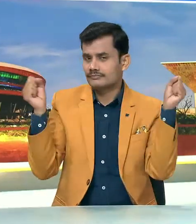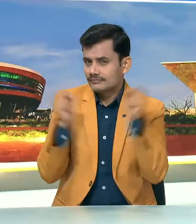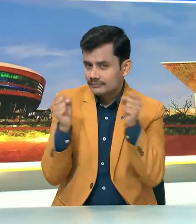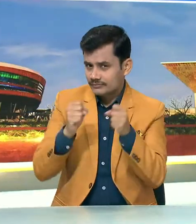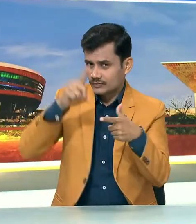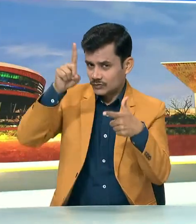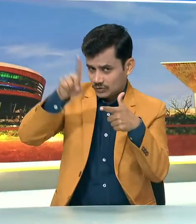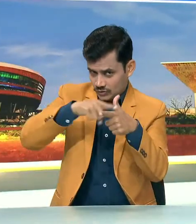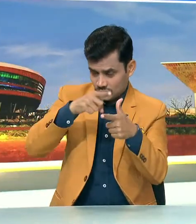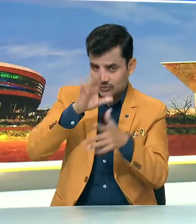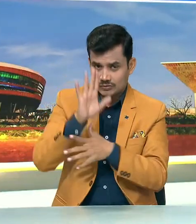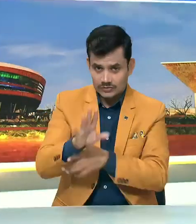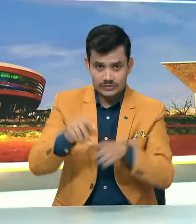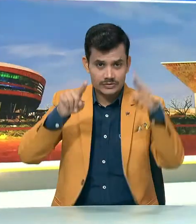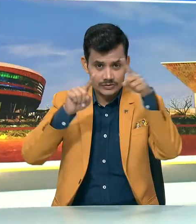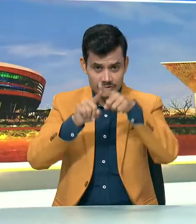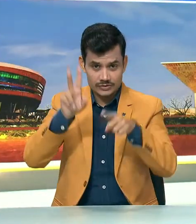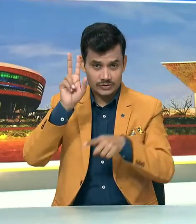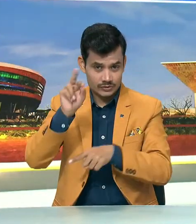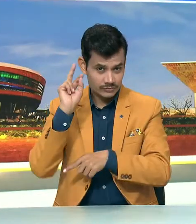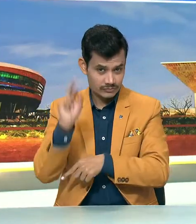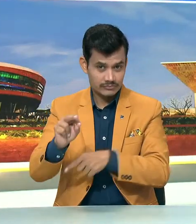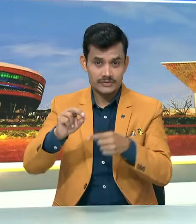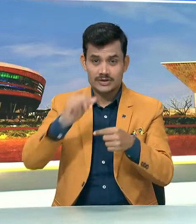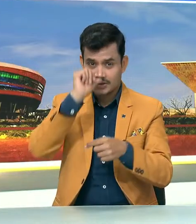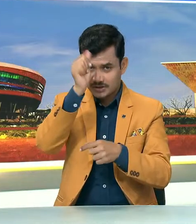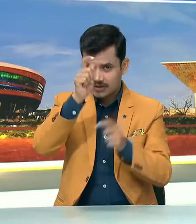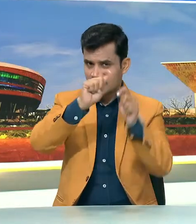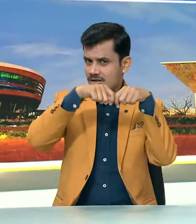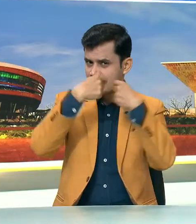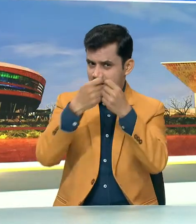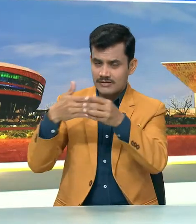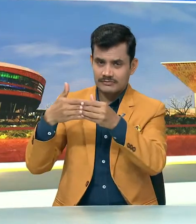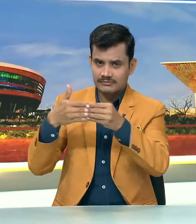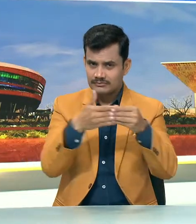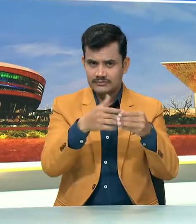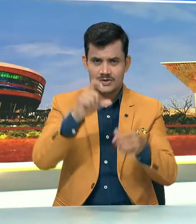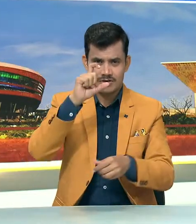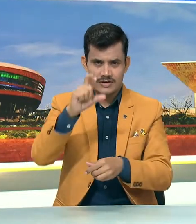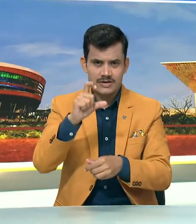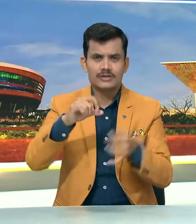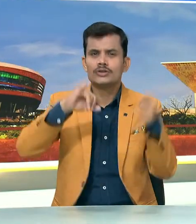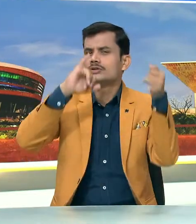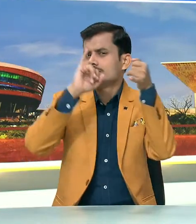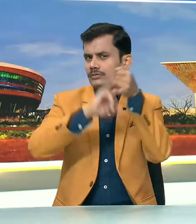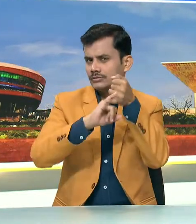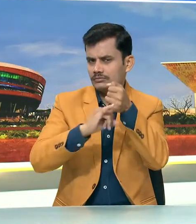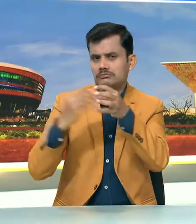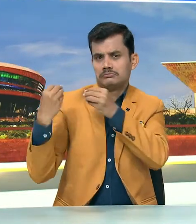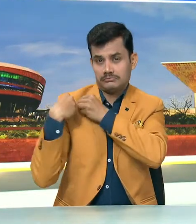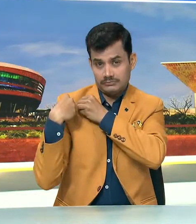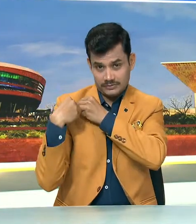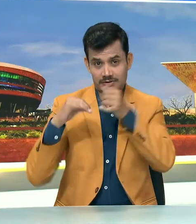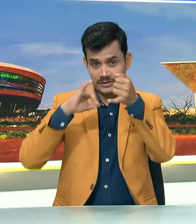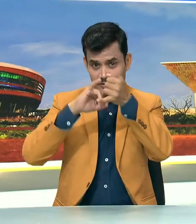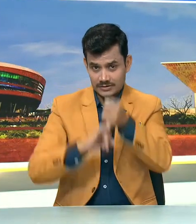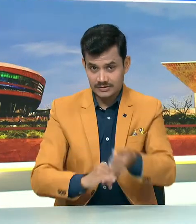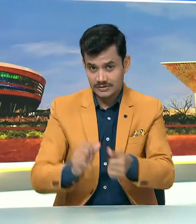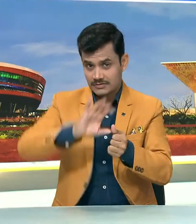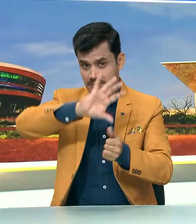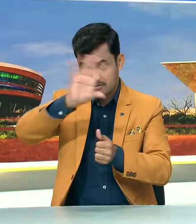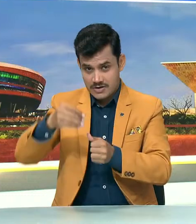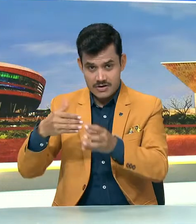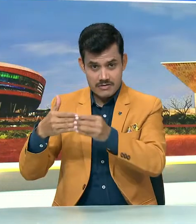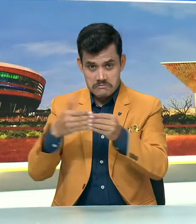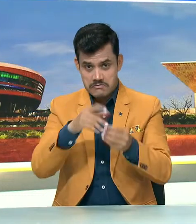जोहरिस पर्ट में है टी-20 सिरीज में भारत की कप्तारी सूरे कुमार यादफ कर रहे हैं तो वहीं दक्षर अफरीका की